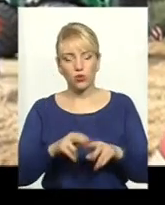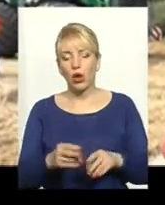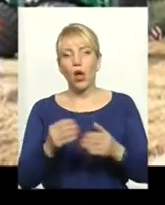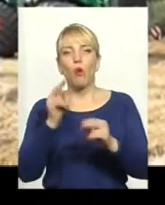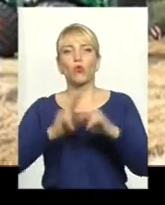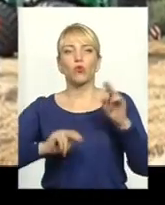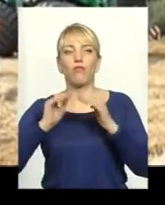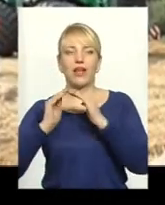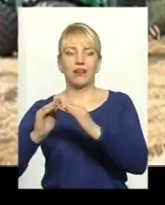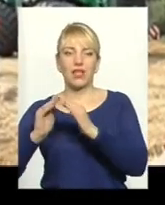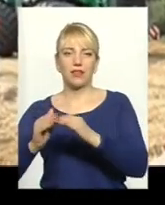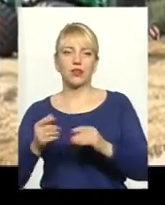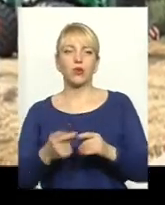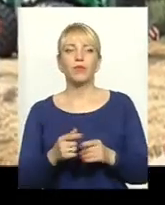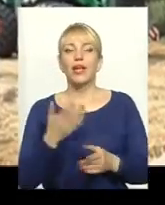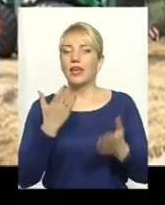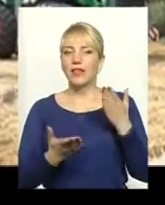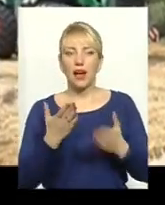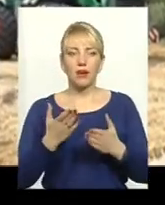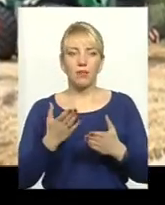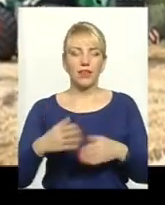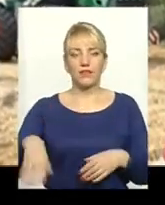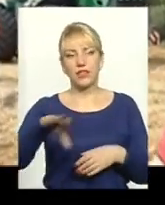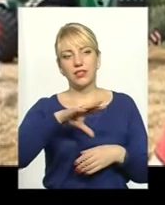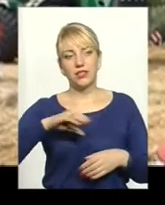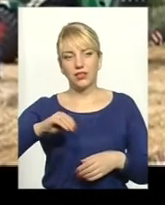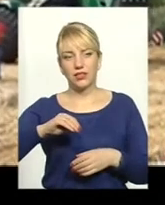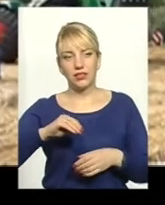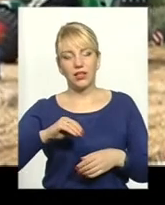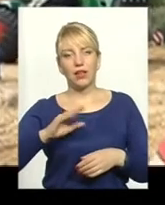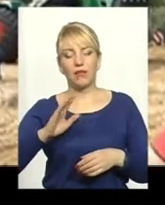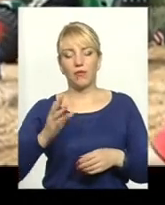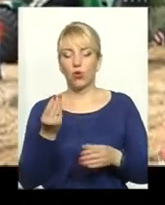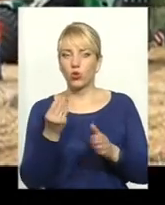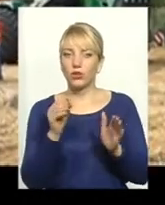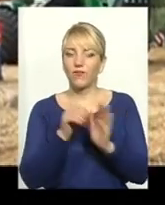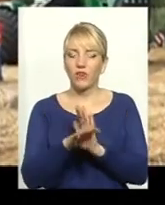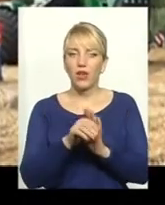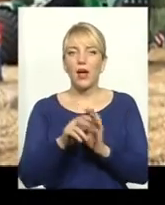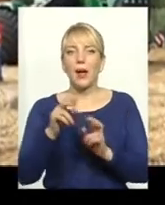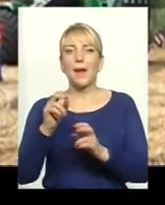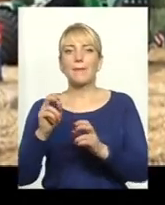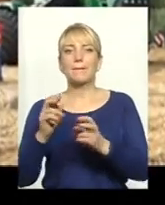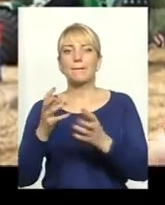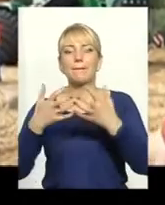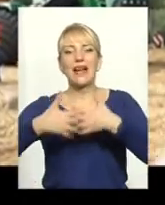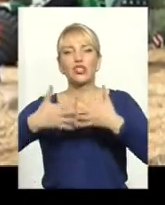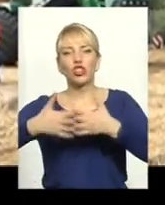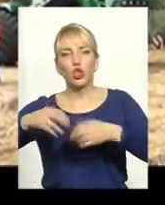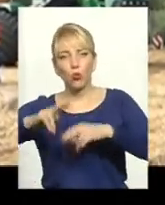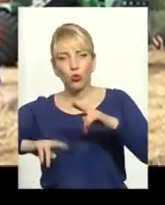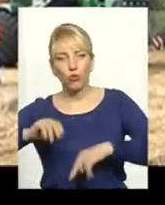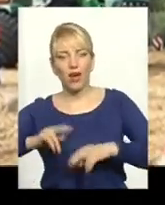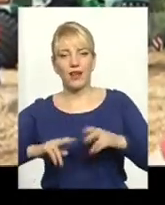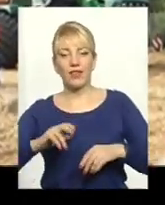вкладати гроші виробництво. Якби всі вкладали машинобудування, вугільна галузь виробництво, вони купували